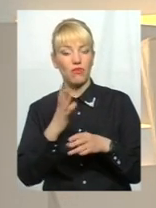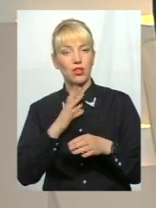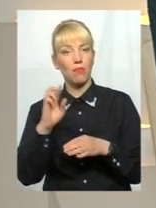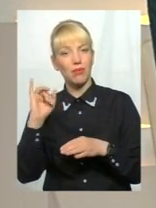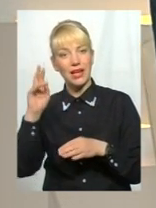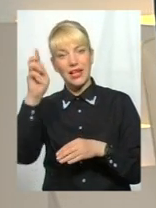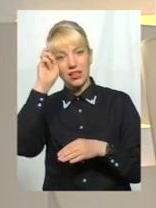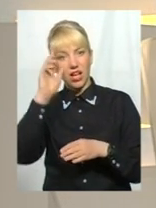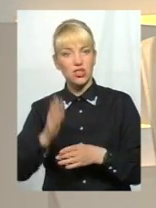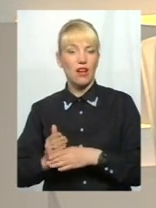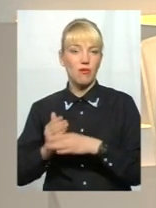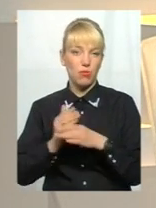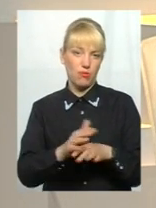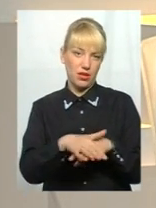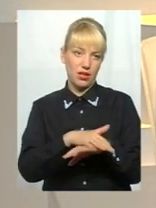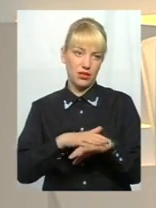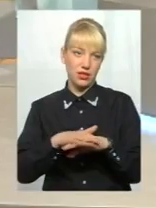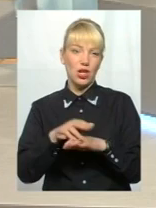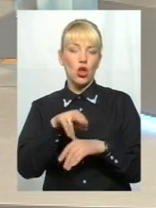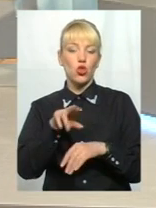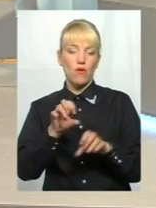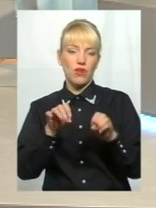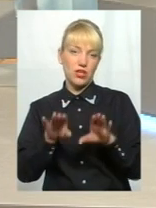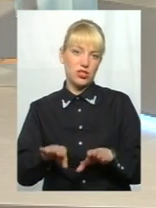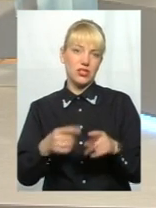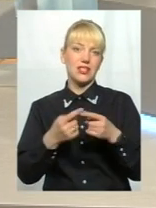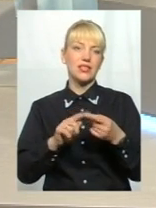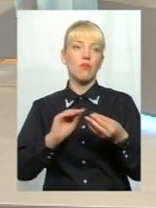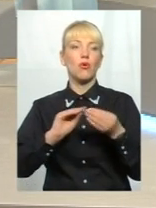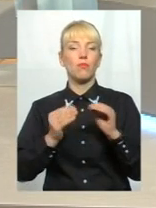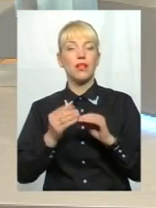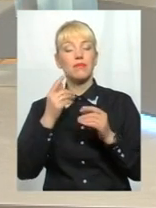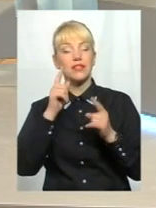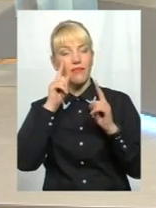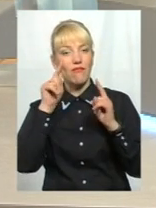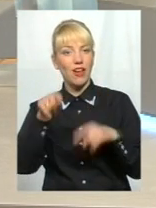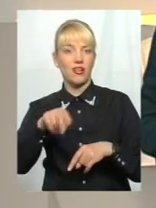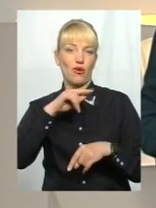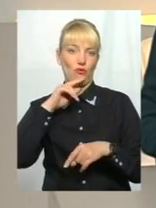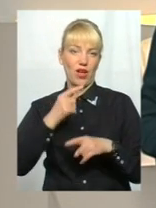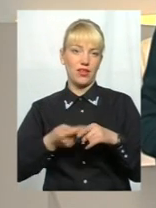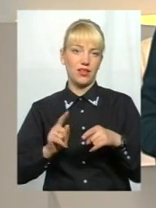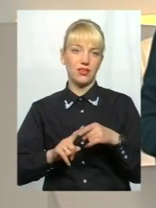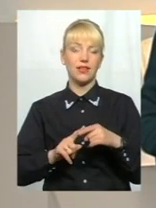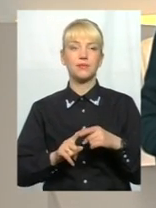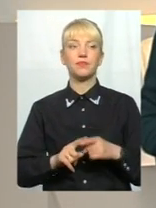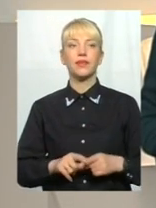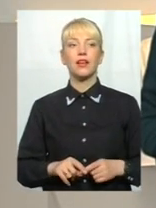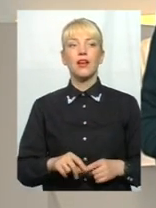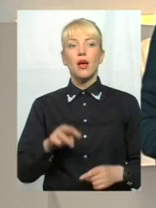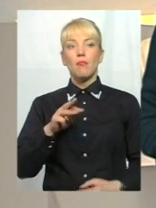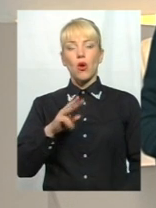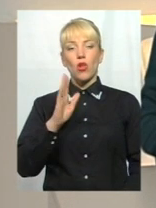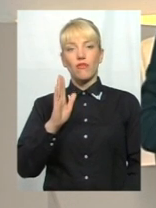державних діячів, державних мужів до вирішення цих проблем і звернення уваги на них. Власне, Миколу